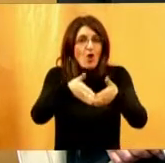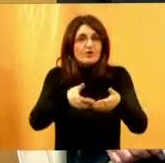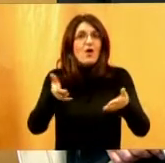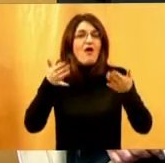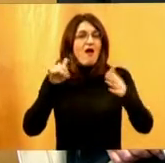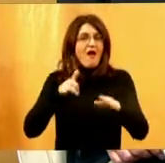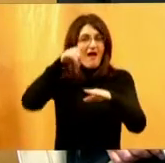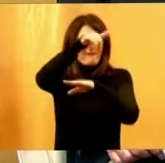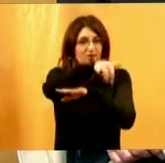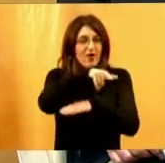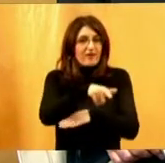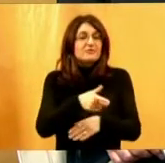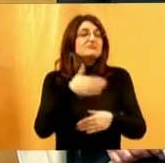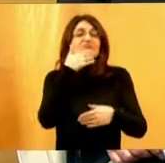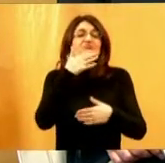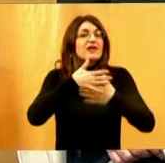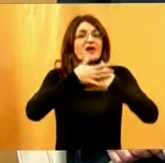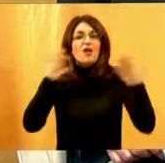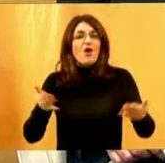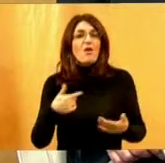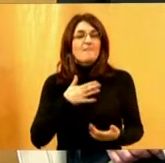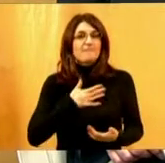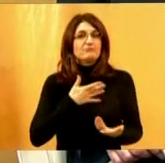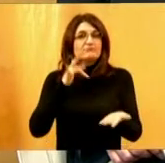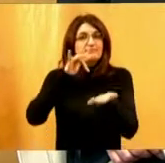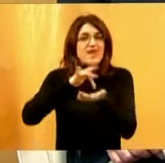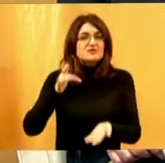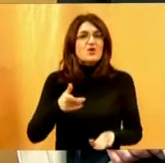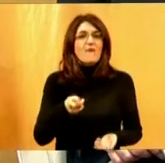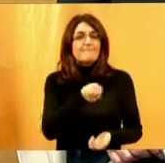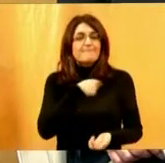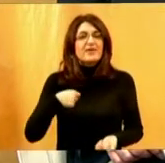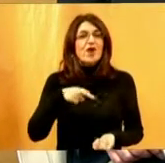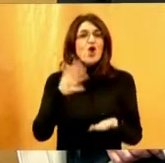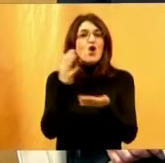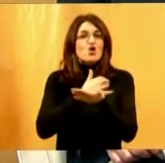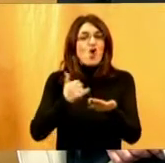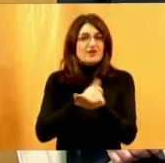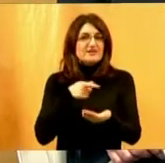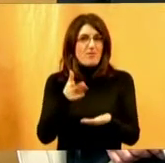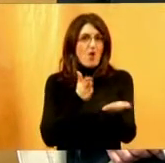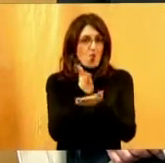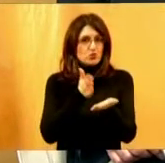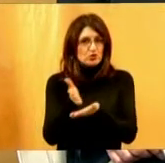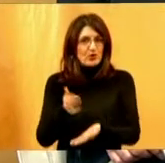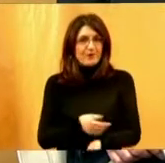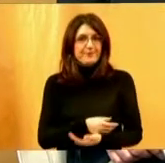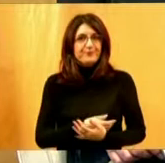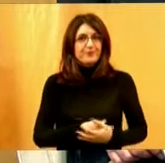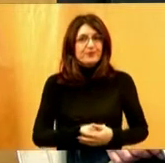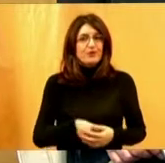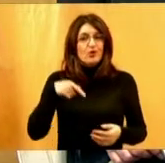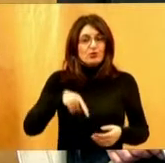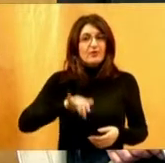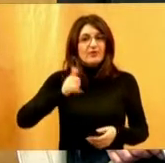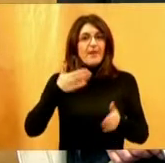zračnu luku, bez obzira gdje god se našli, mi smo korisnici određenih usluga. I tu